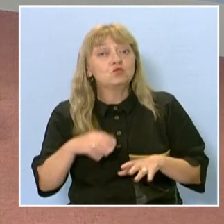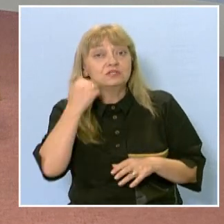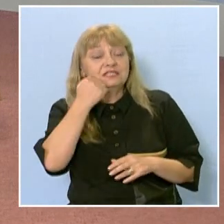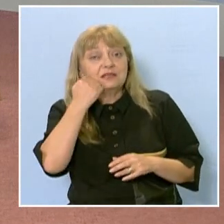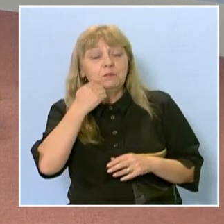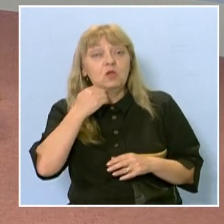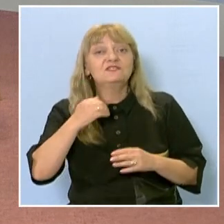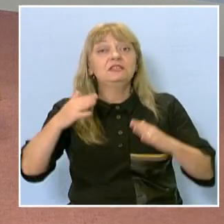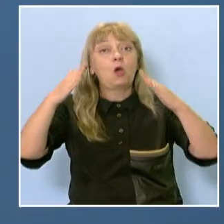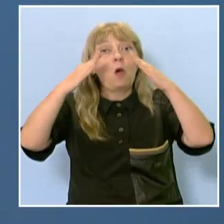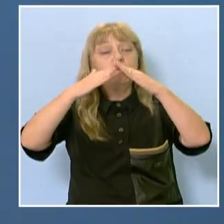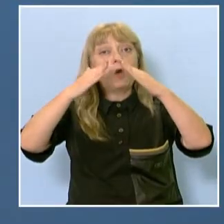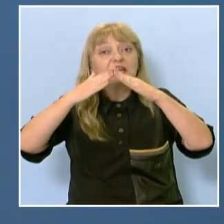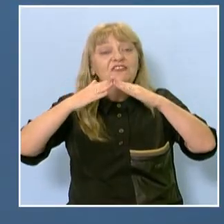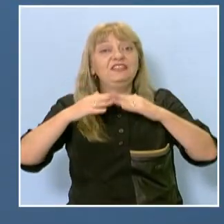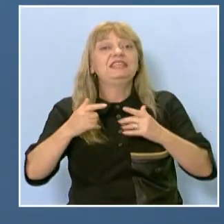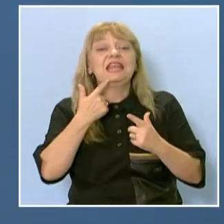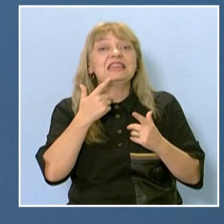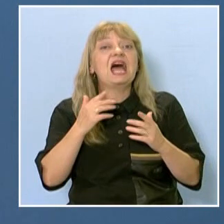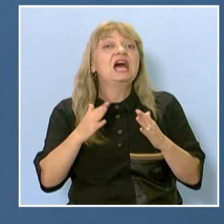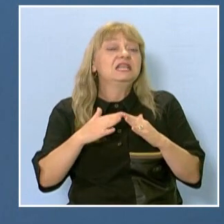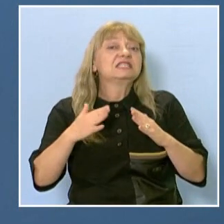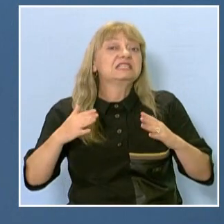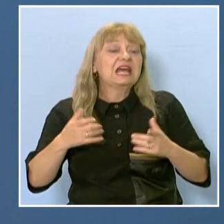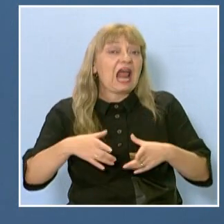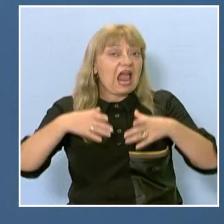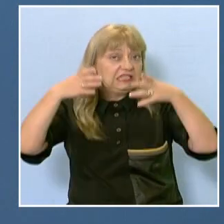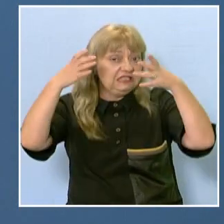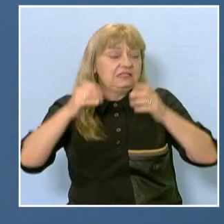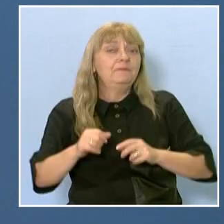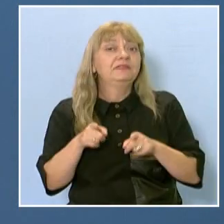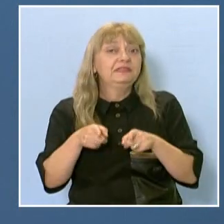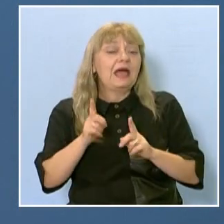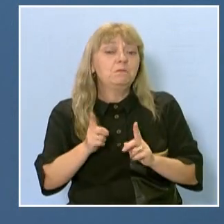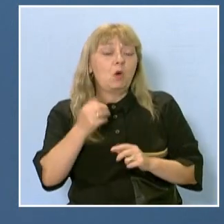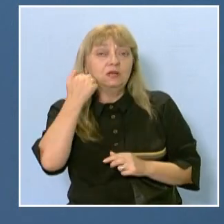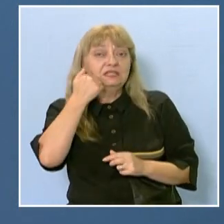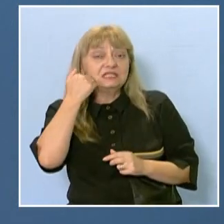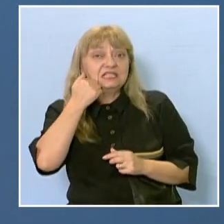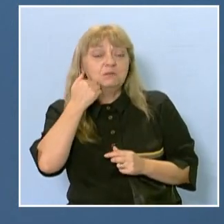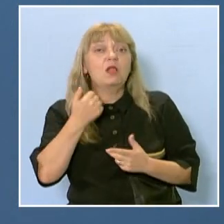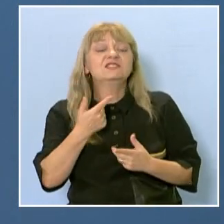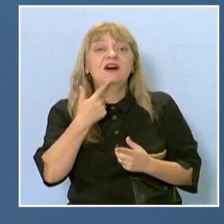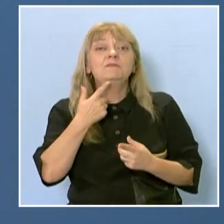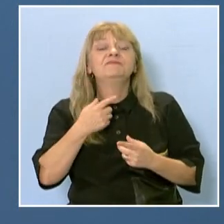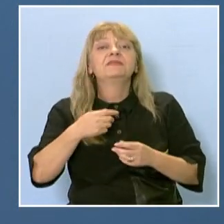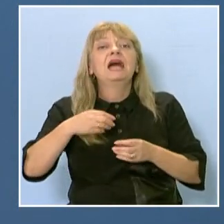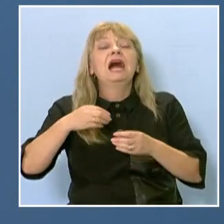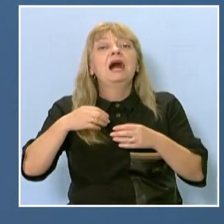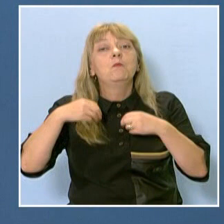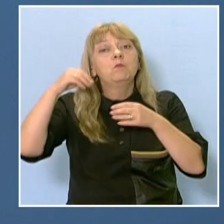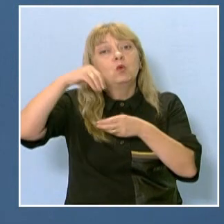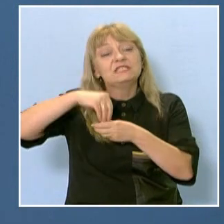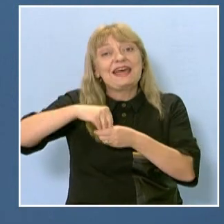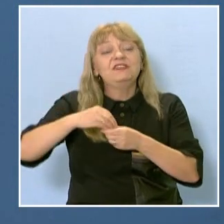площ, която си остава неизползвана. И там също може да се използват или за удержането на растения, но всъщност има едни много